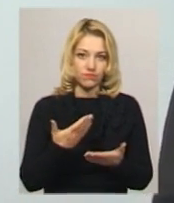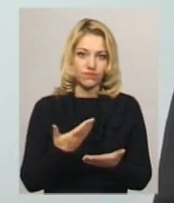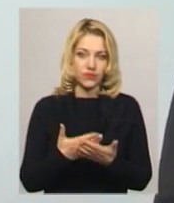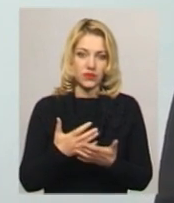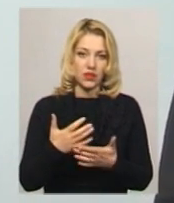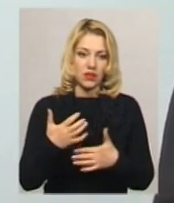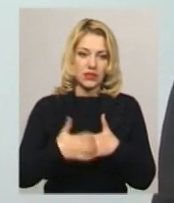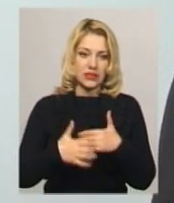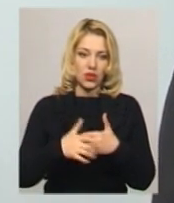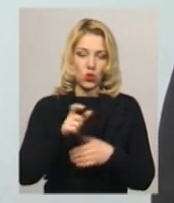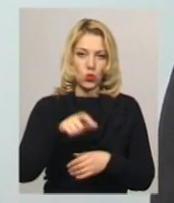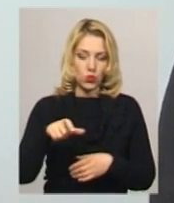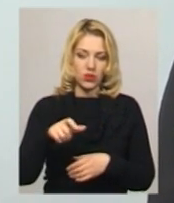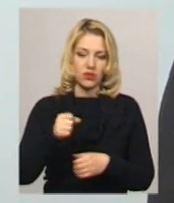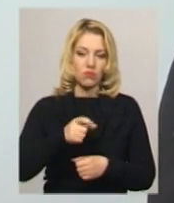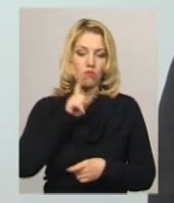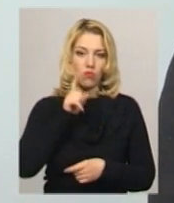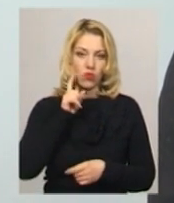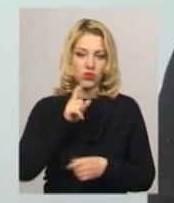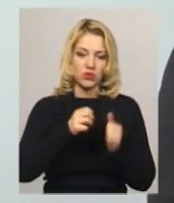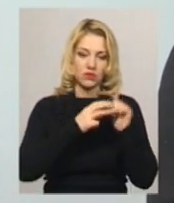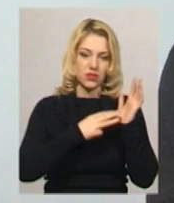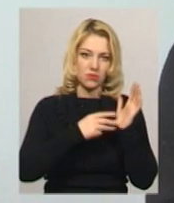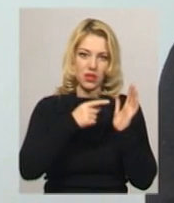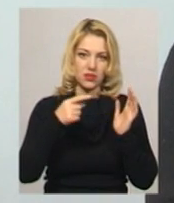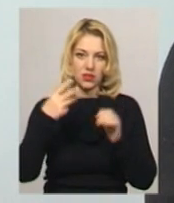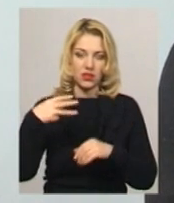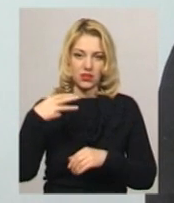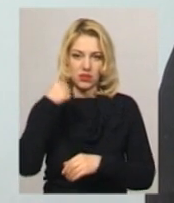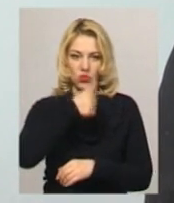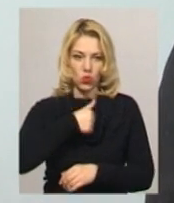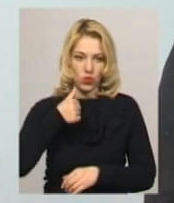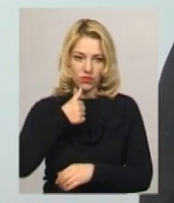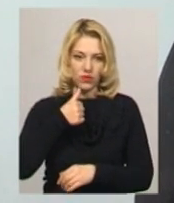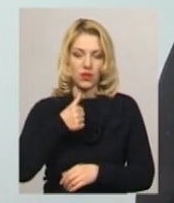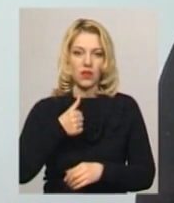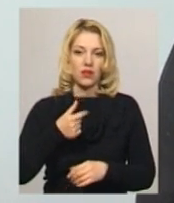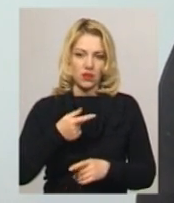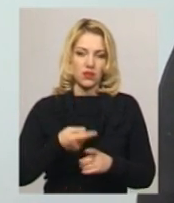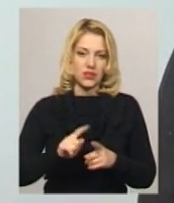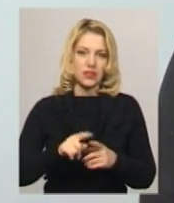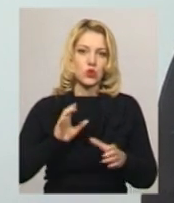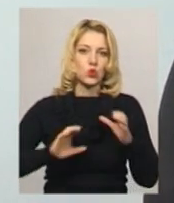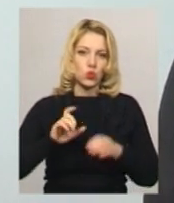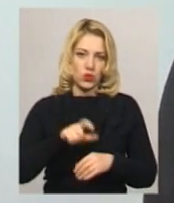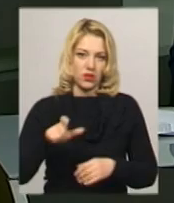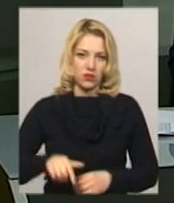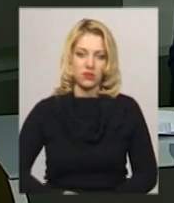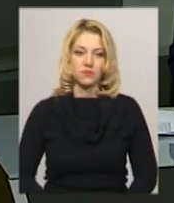люди молоді, віком 18 до 30 років, в основному студентство.